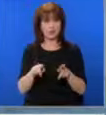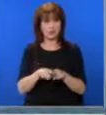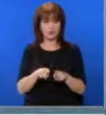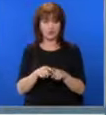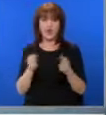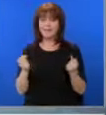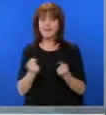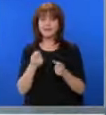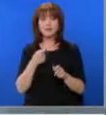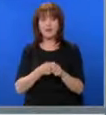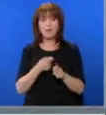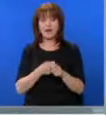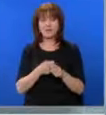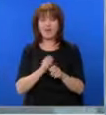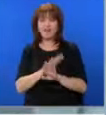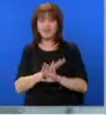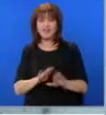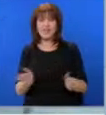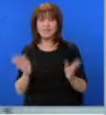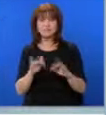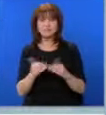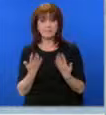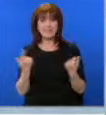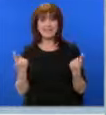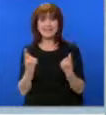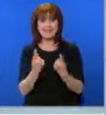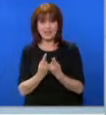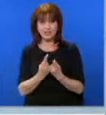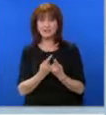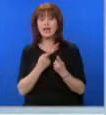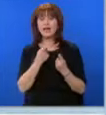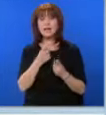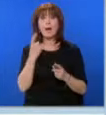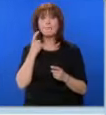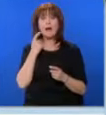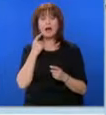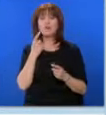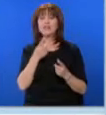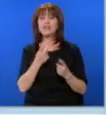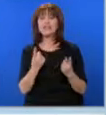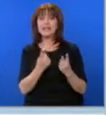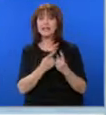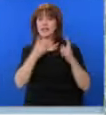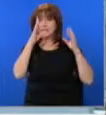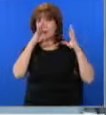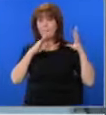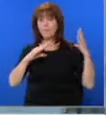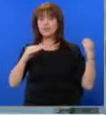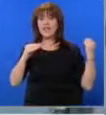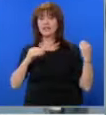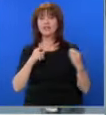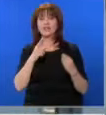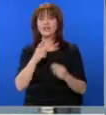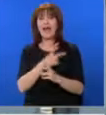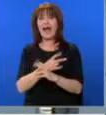Акцията днес била проведена непосредствено преди срещата на Банкова с посланничката на Австрия, на която е трябвало да бъде договорено и